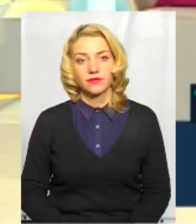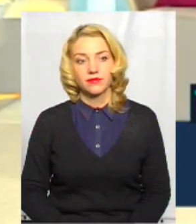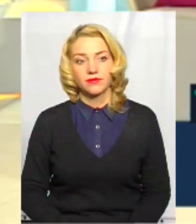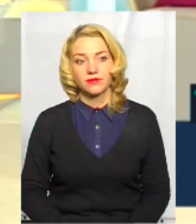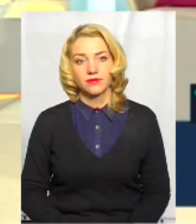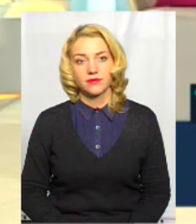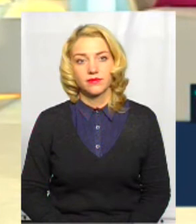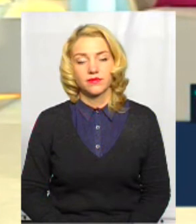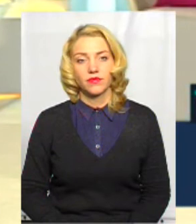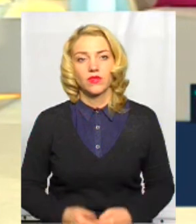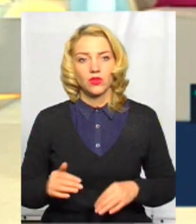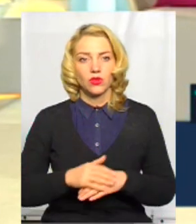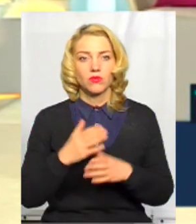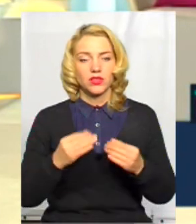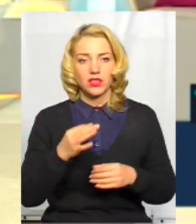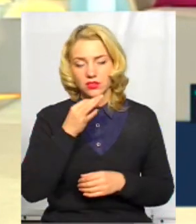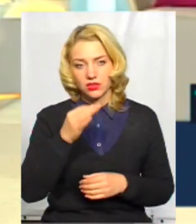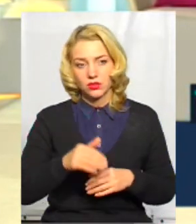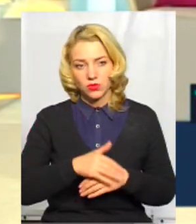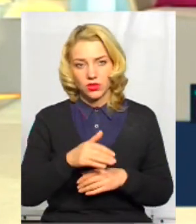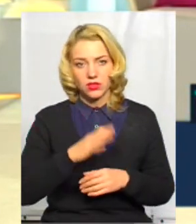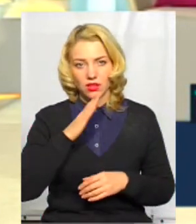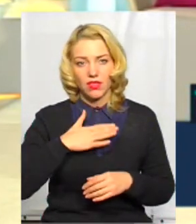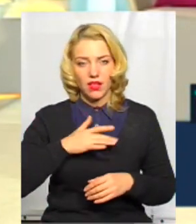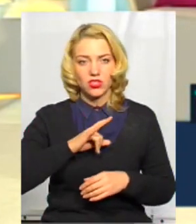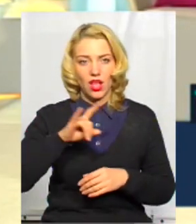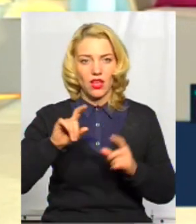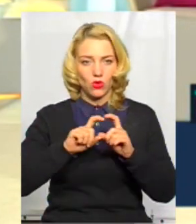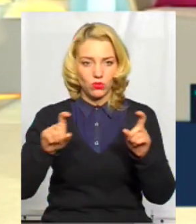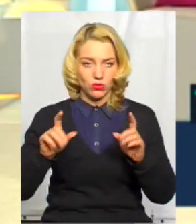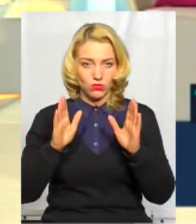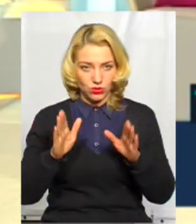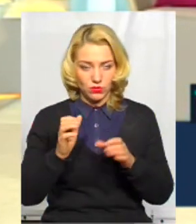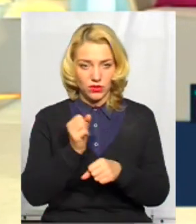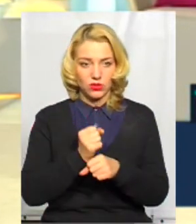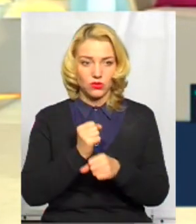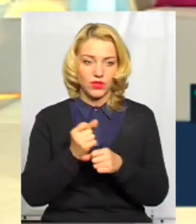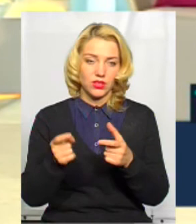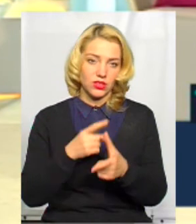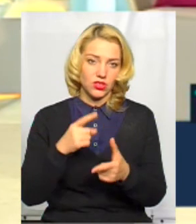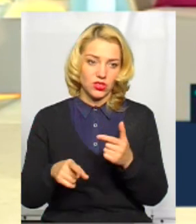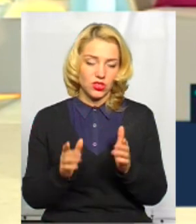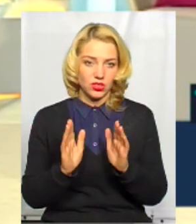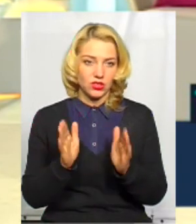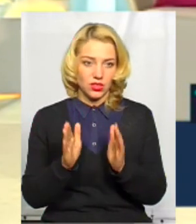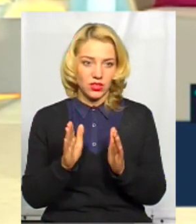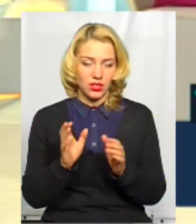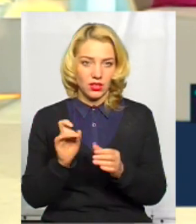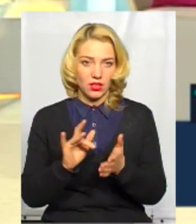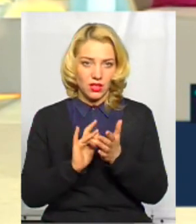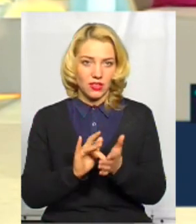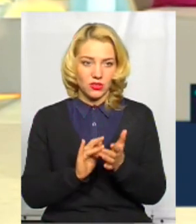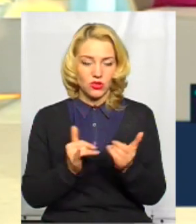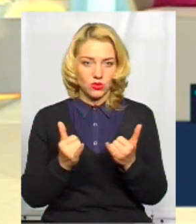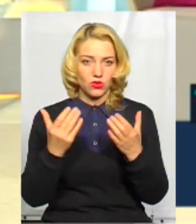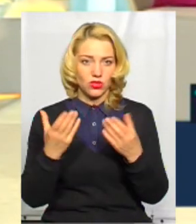Добрий вечір. Скажіть, будь ласка, наш аеропорт, він буде працювати тільки як екскурсії на